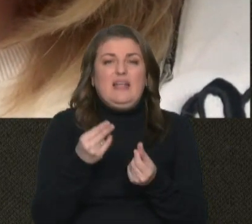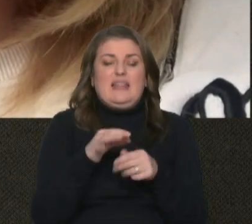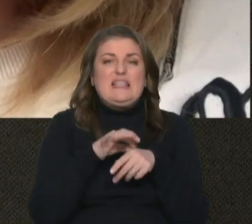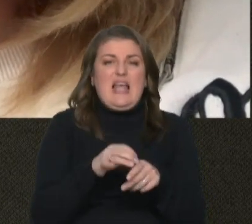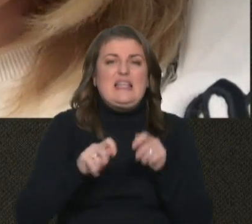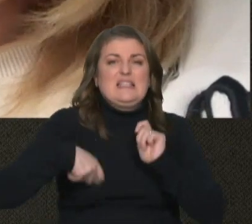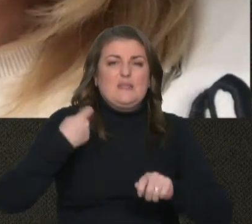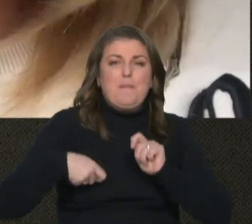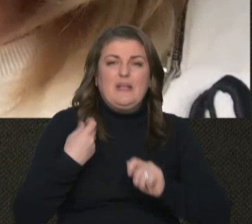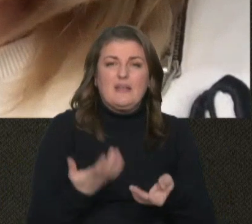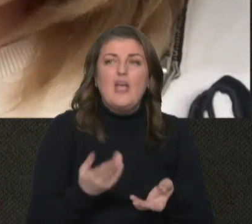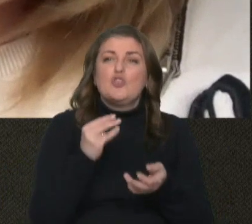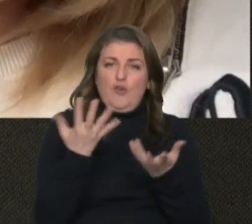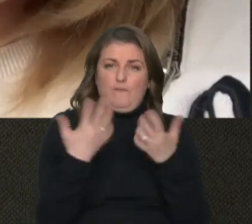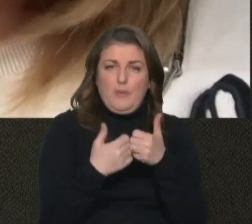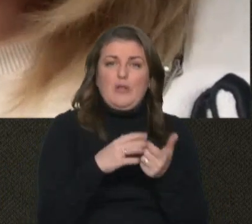Чи підраховували вже?